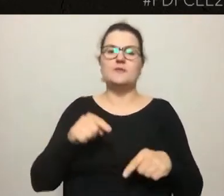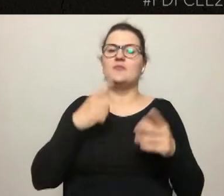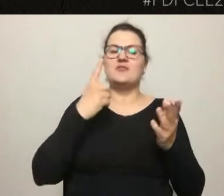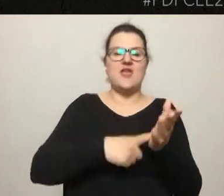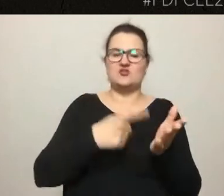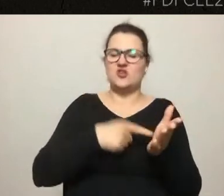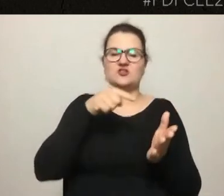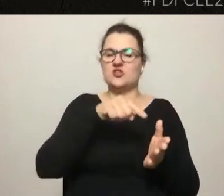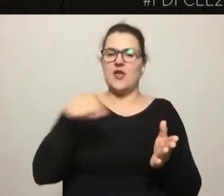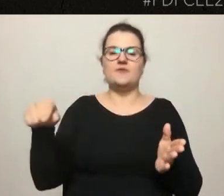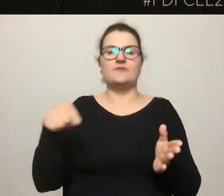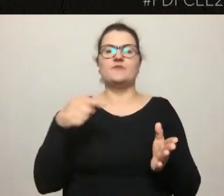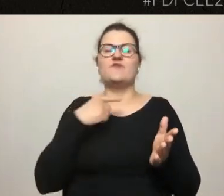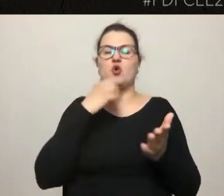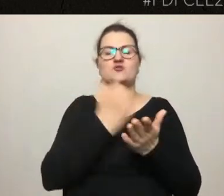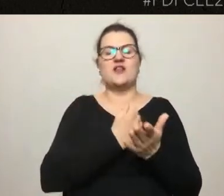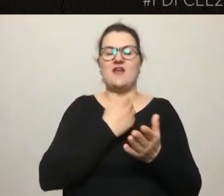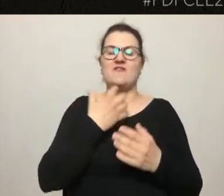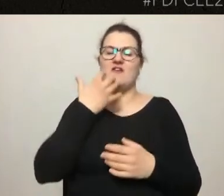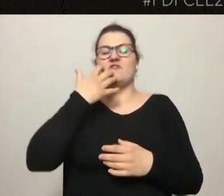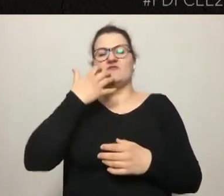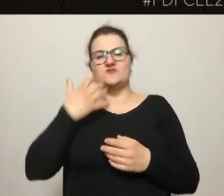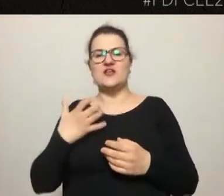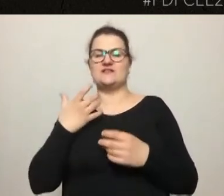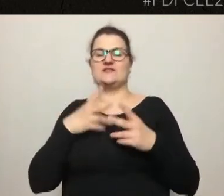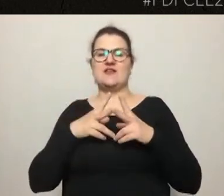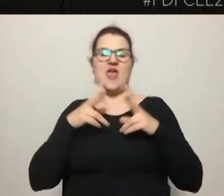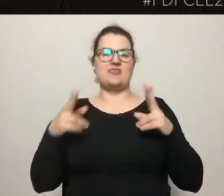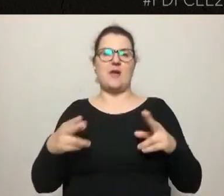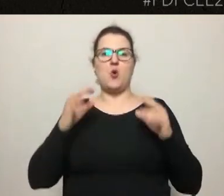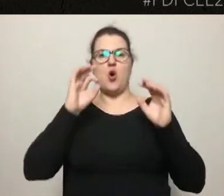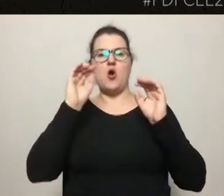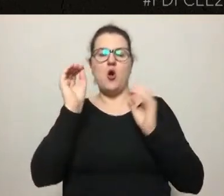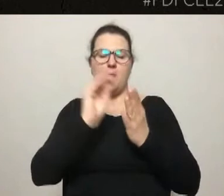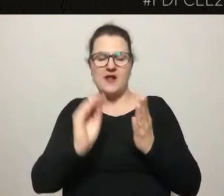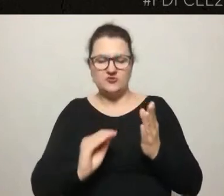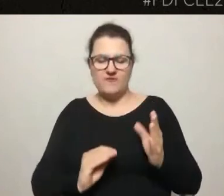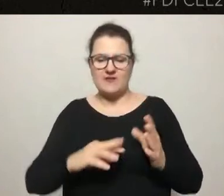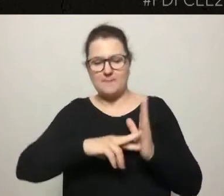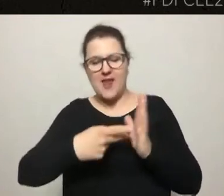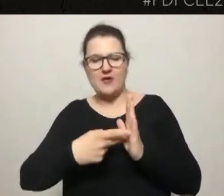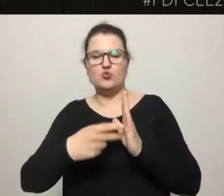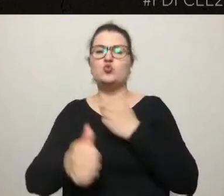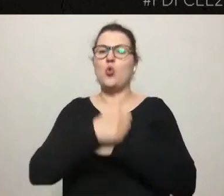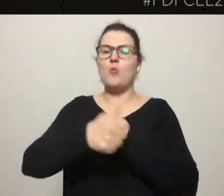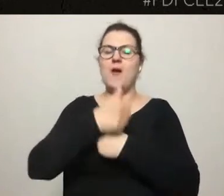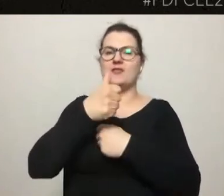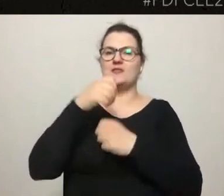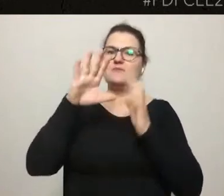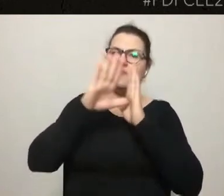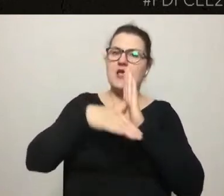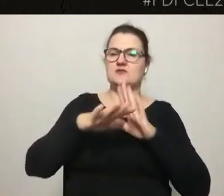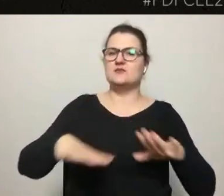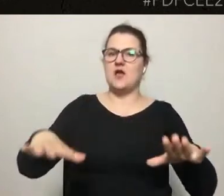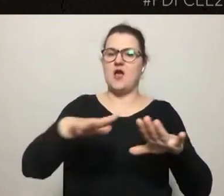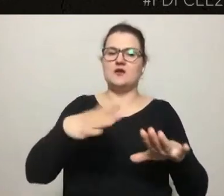etapie opracowania planu czy jakiegoś dokumentu urbanistycznego, gdzie chcemy rozpoznać to, jak funkcjonuje przestrzeń, jak jest